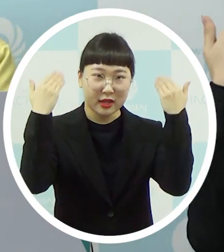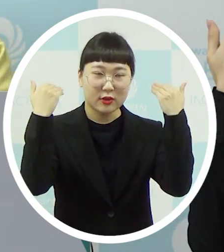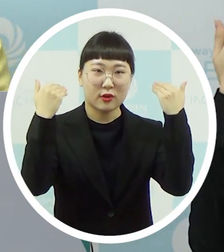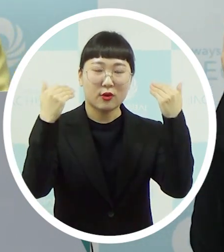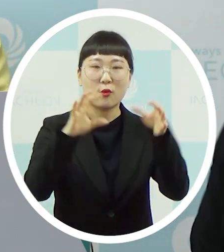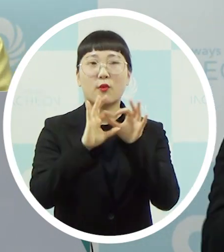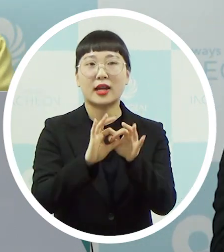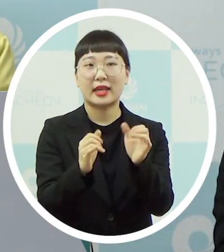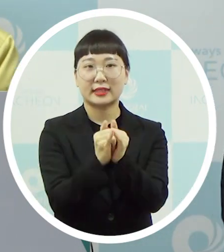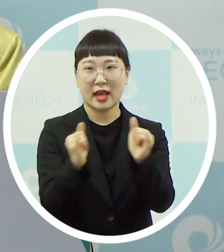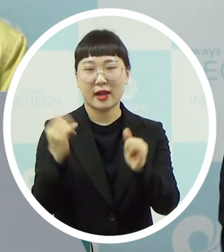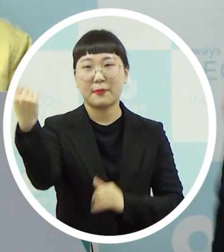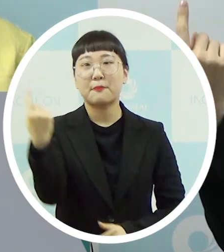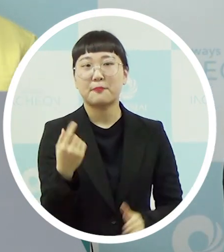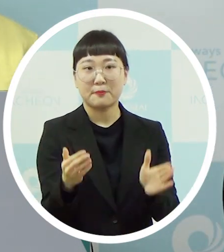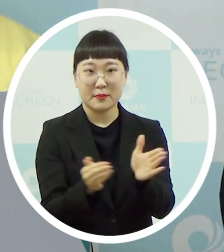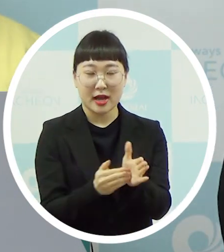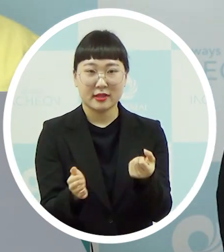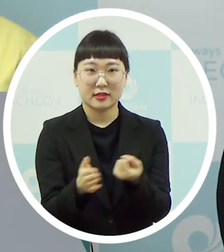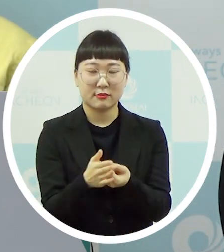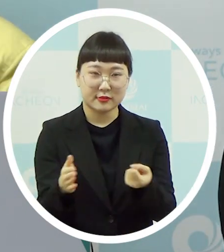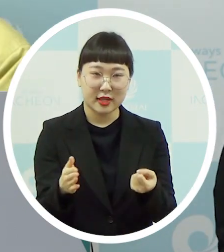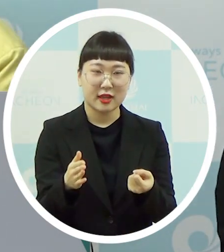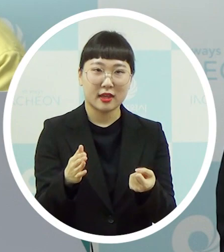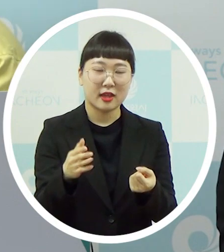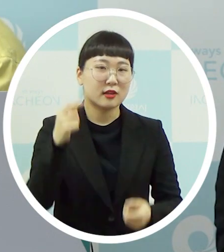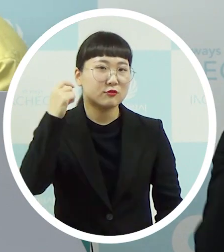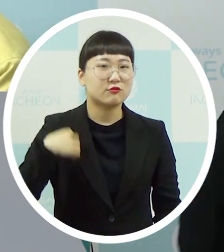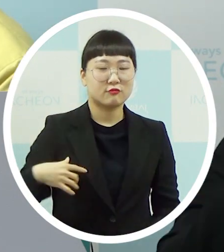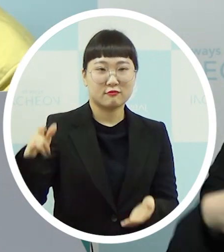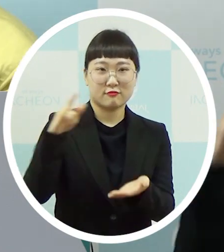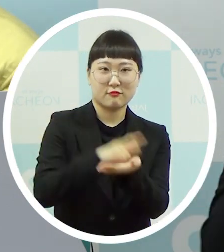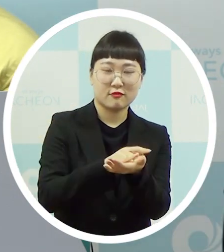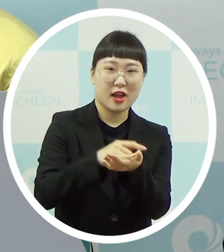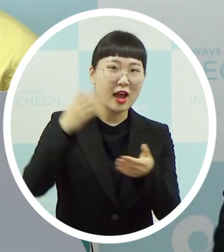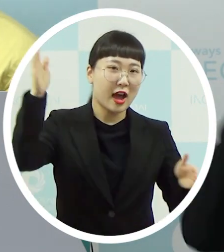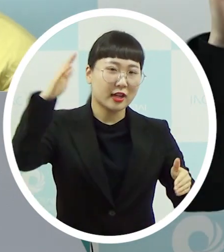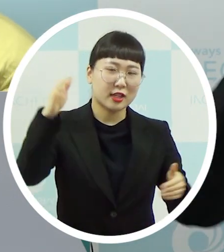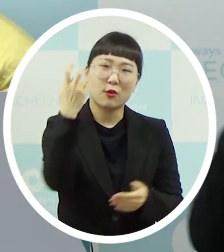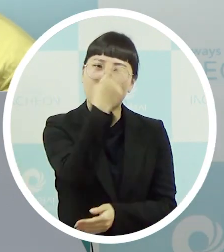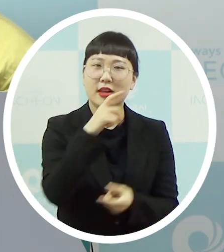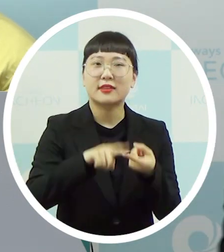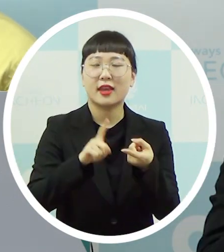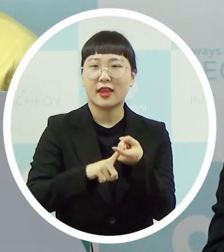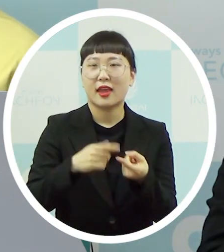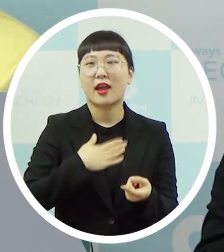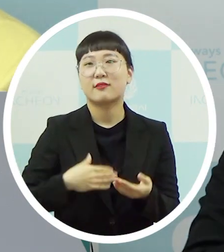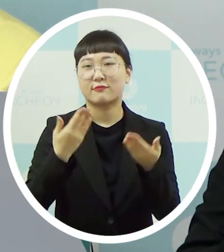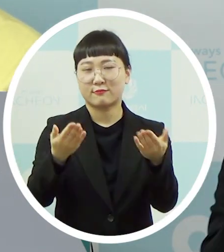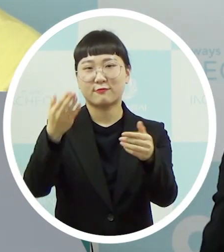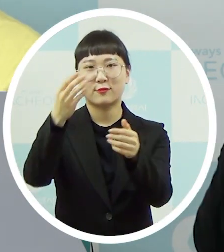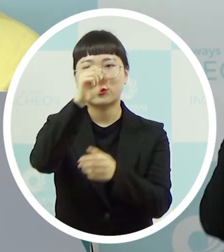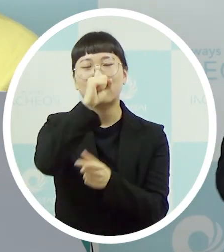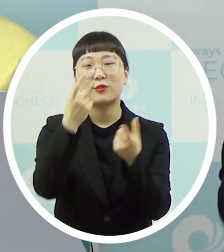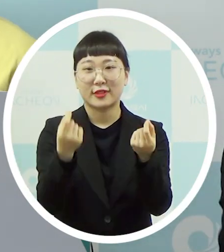나와 계십니다 지금 유학생활이 어떻게 하고 계시는지 좀 간단하게 설명해 주시면 좋겠습니다